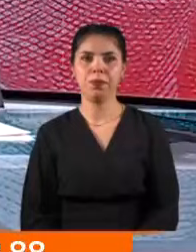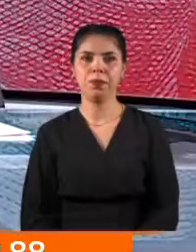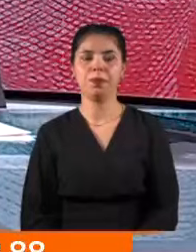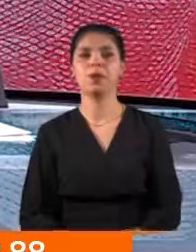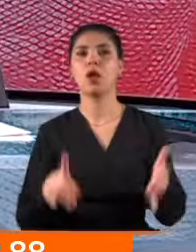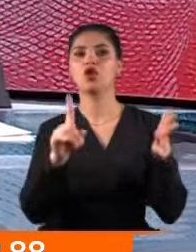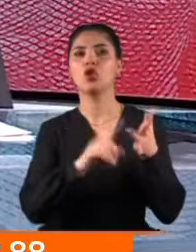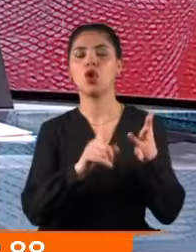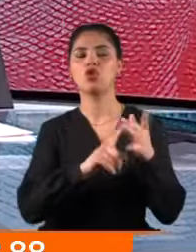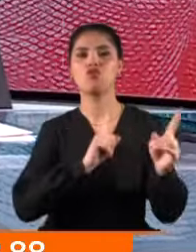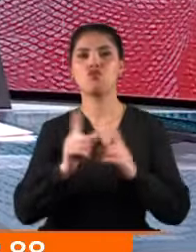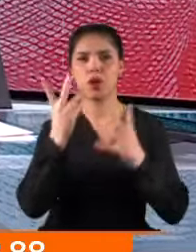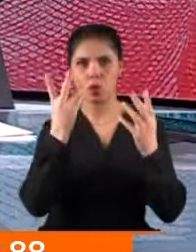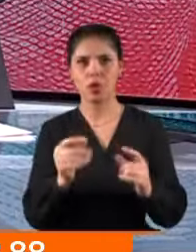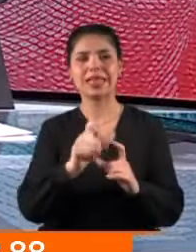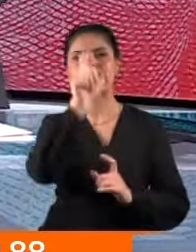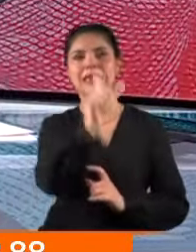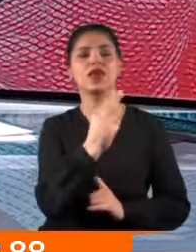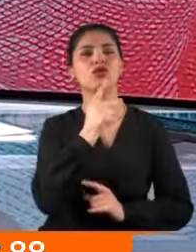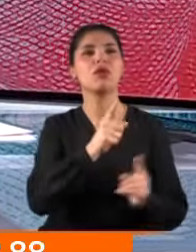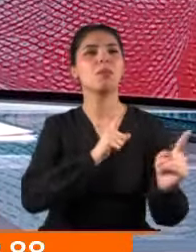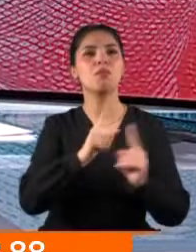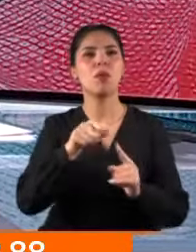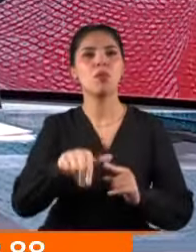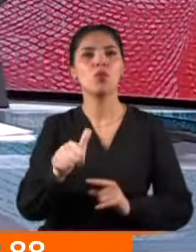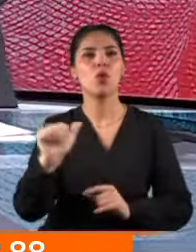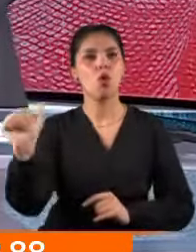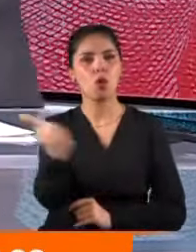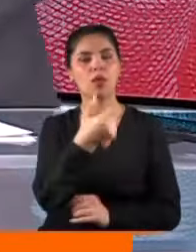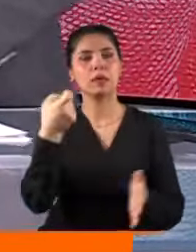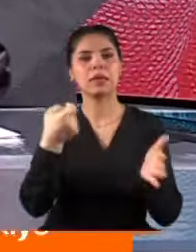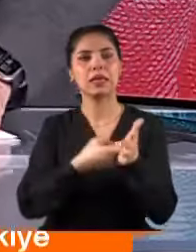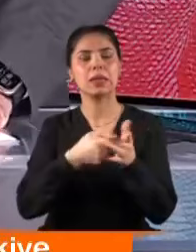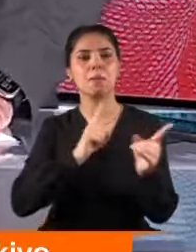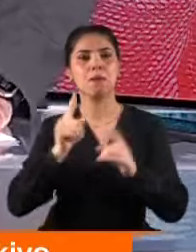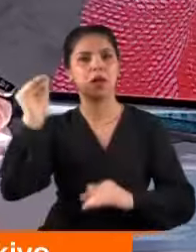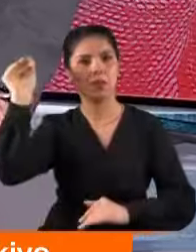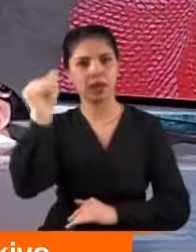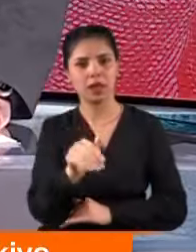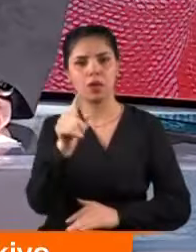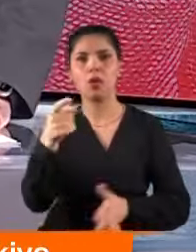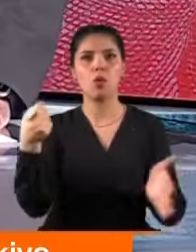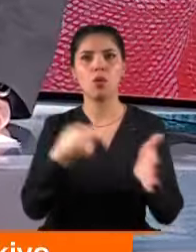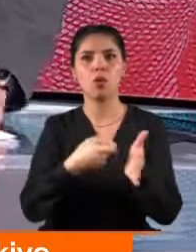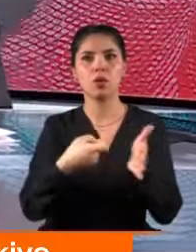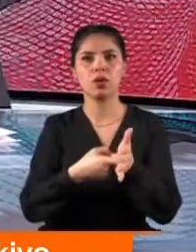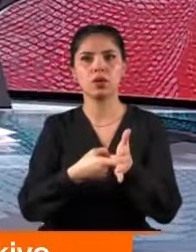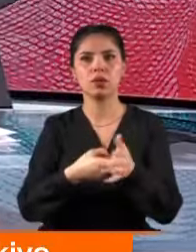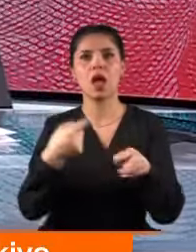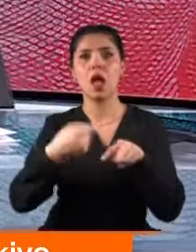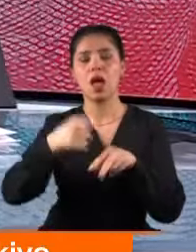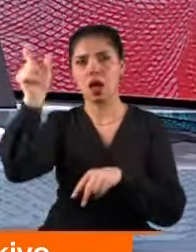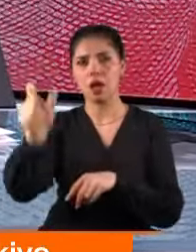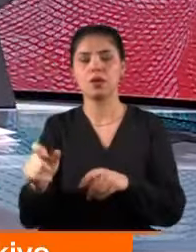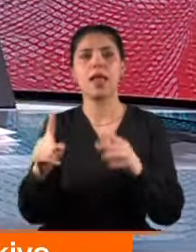Dördüncü duruşması görülen Seçilerzan davasında bugün önemli isimler mahkemedeydi. O isimlerden Arda Turan,